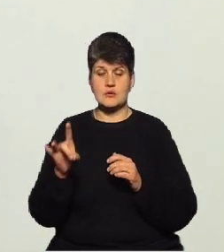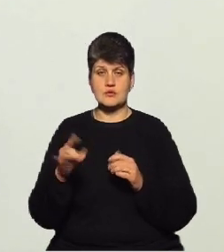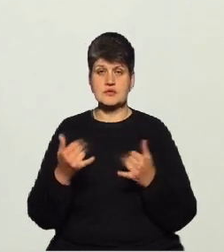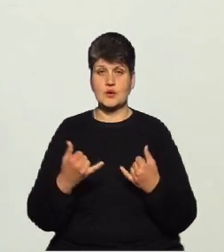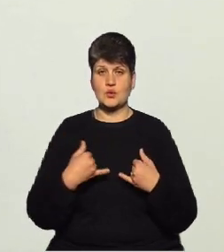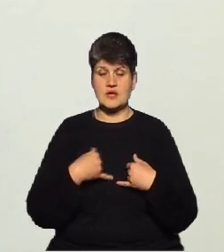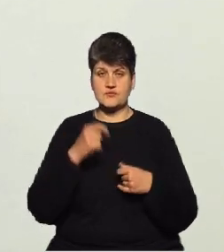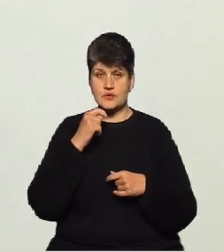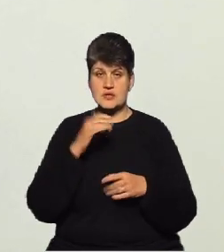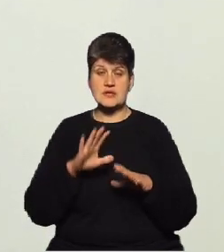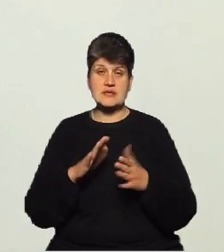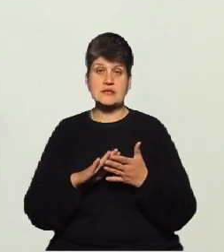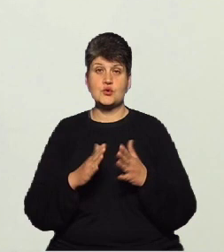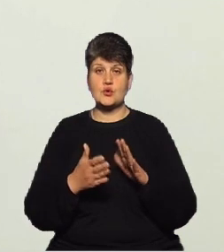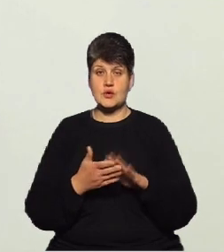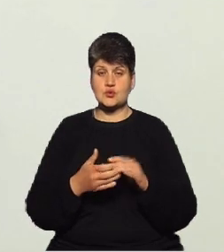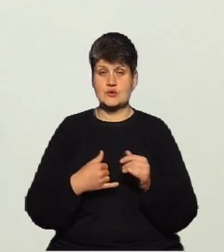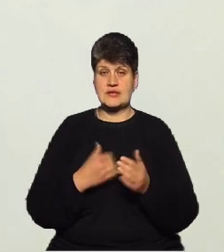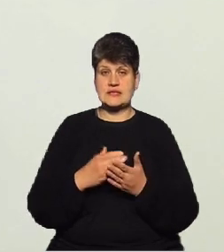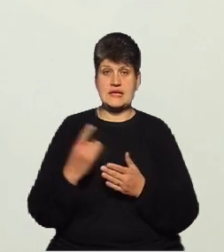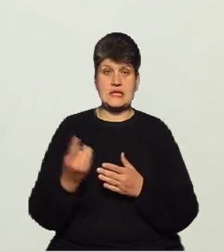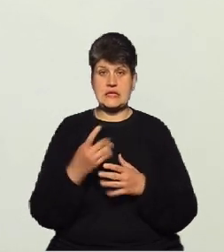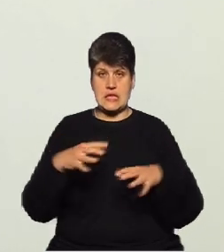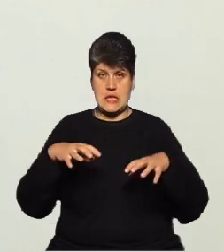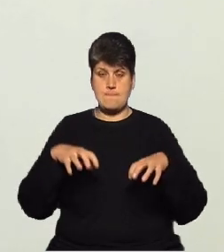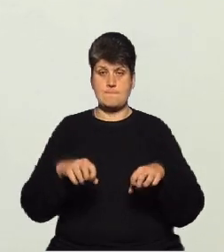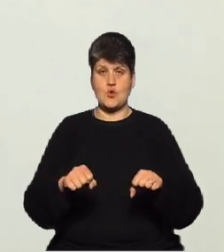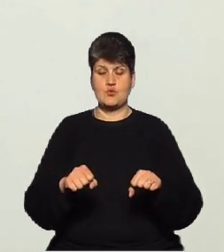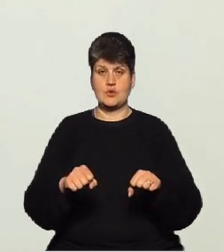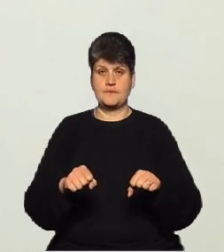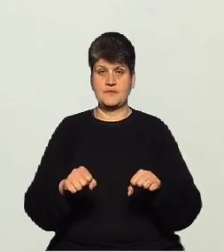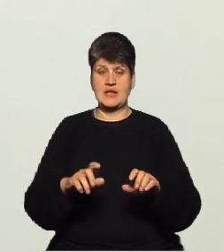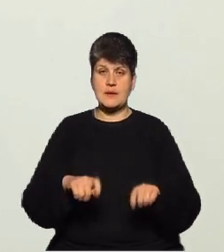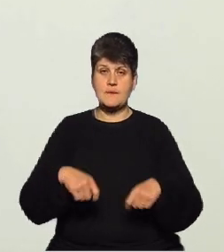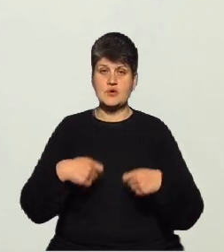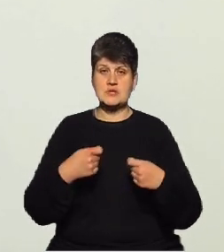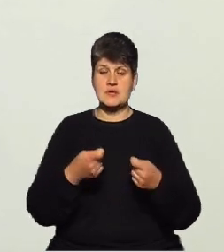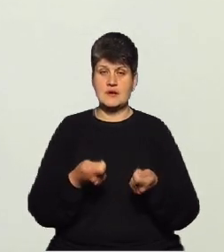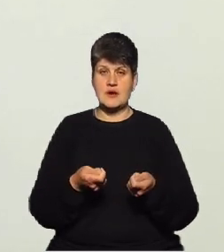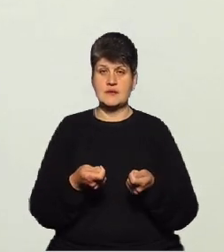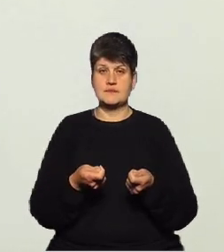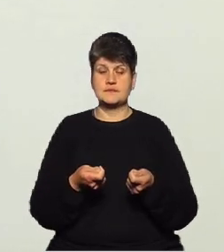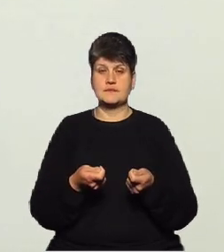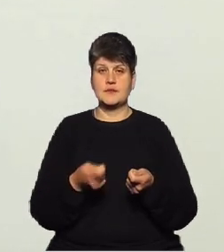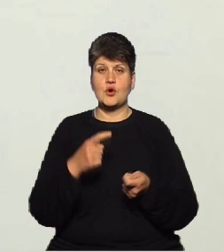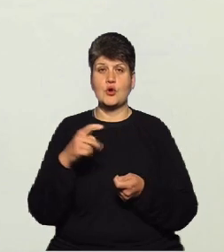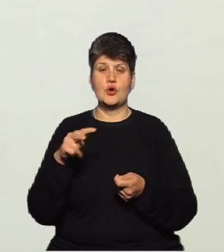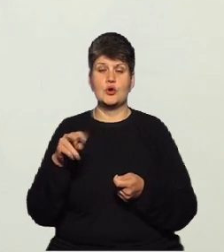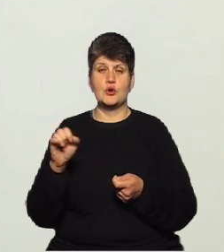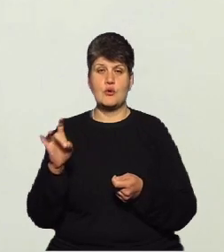ситуація, що в нас є єдиний монополіст, який постачає, скажімо так, хлор – це Дніпроазот,